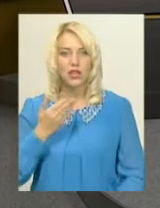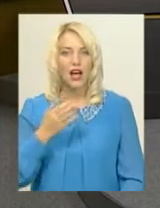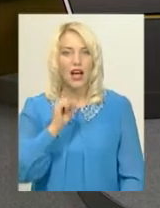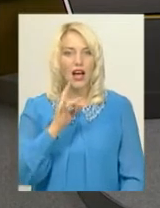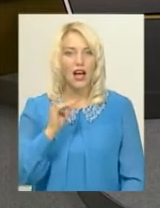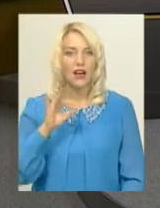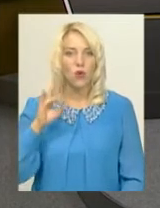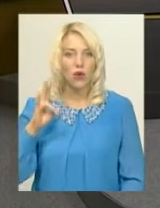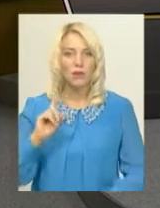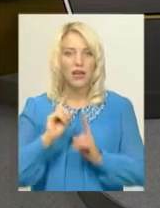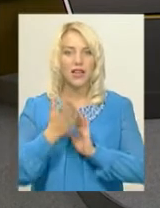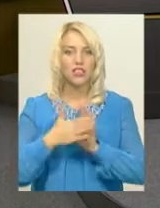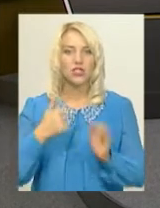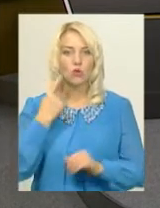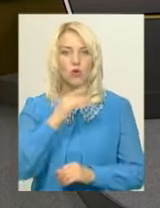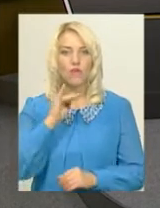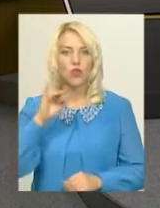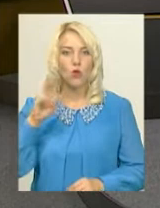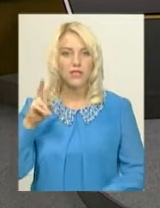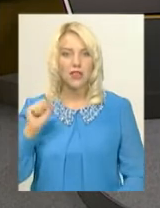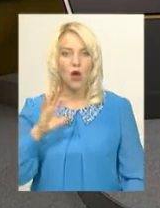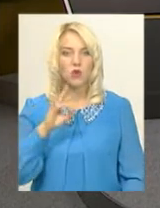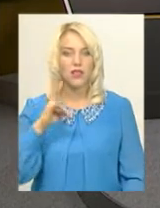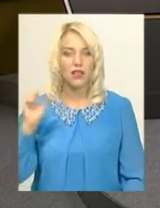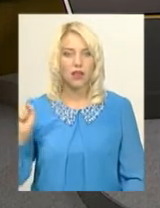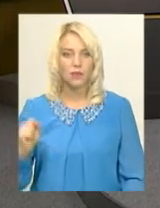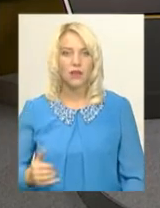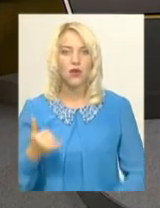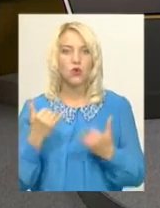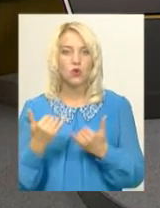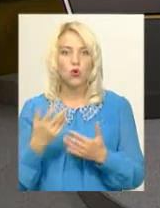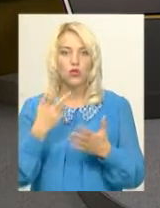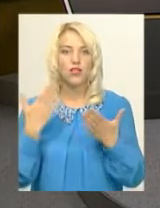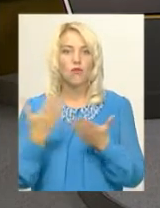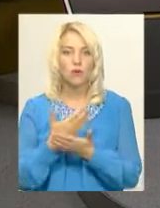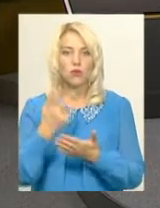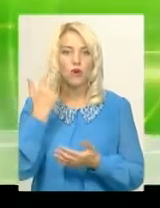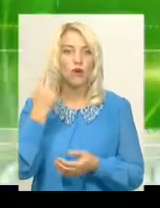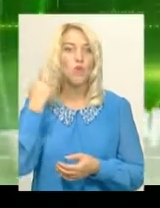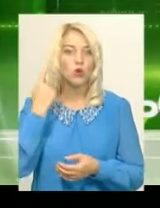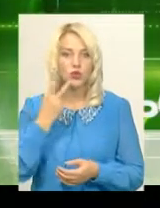Аріон, перекладач на жестову мову Оксана Фіновська. Сьогодні випуску ви почуєте.